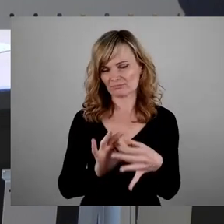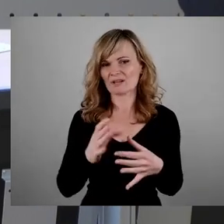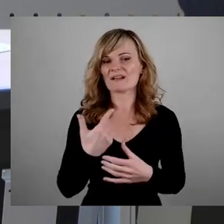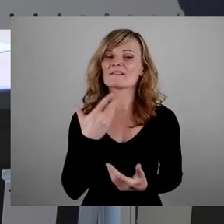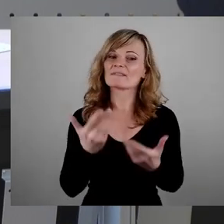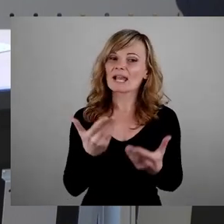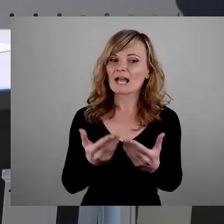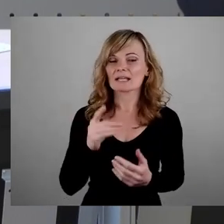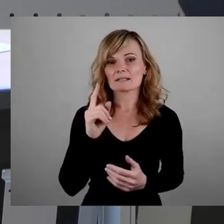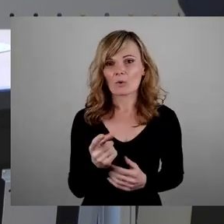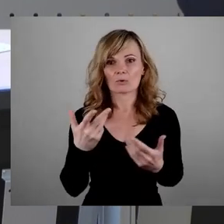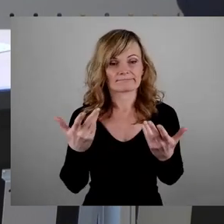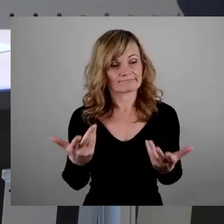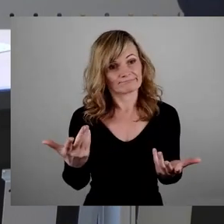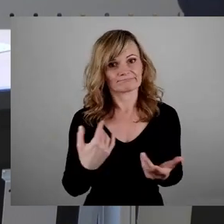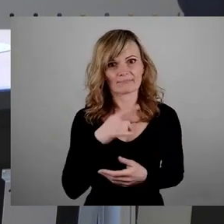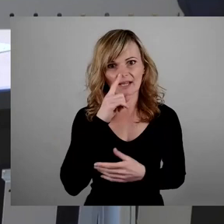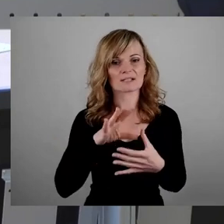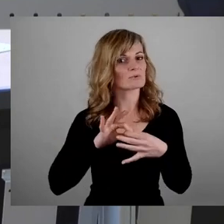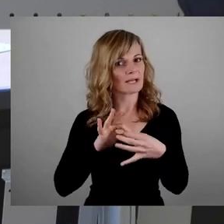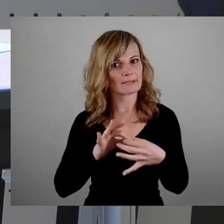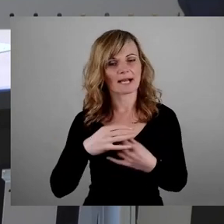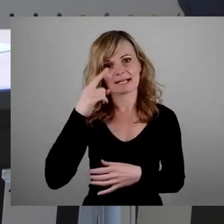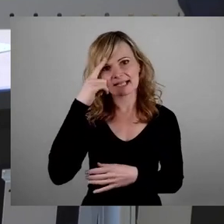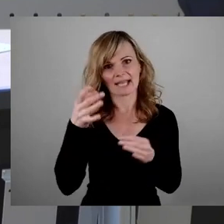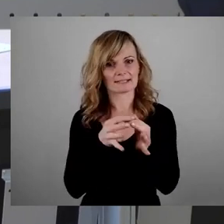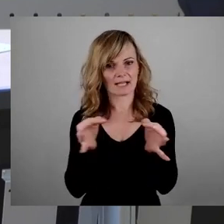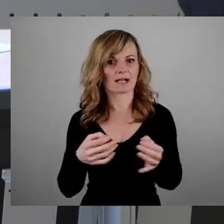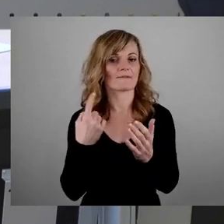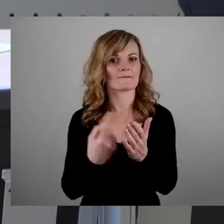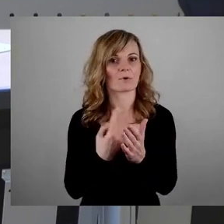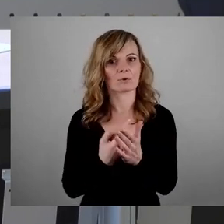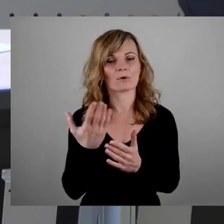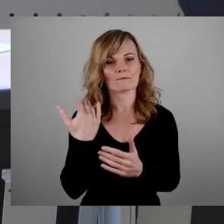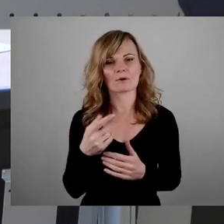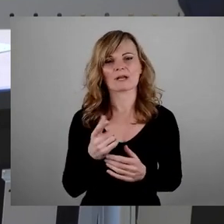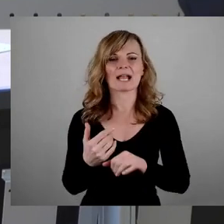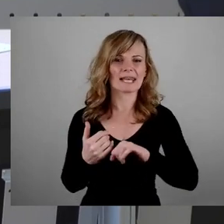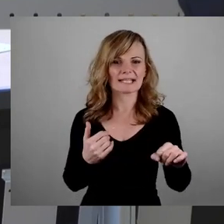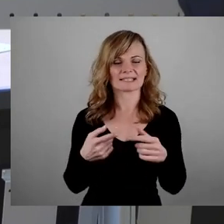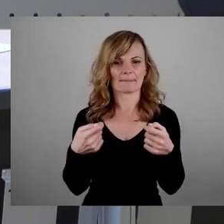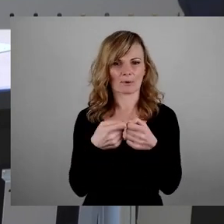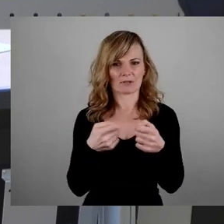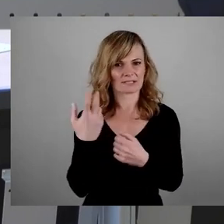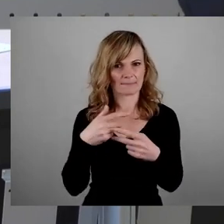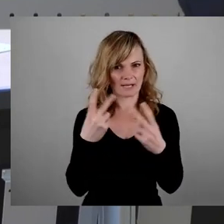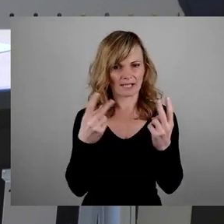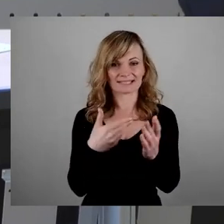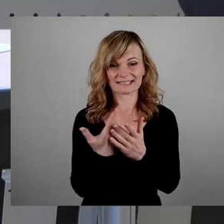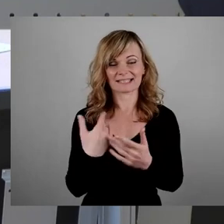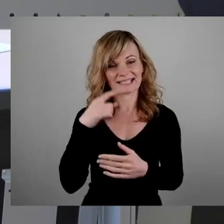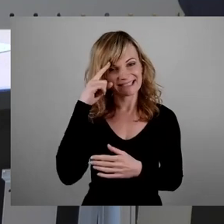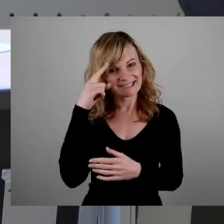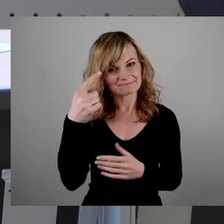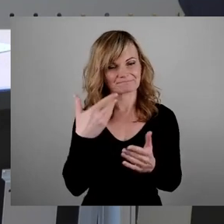zumindest mit, denn wenn im Zusammenhang mit dem Gedenktag Forderungen eines sehr weit links stehenden Bündnisses bekannt werden, dass das Gedenken um den 13. Februar